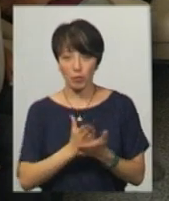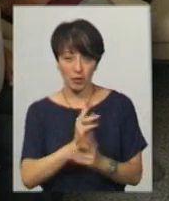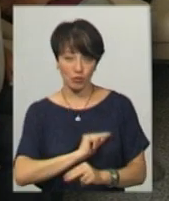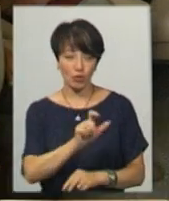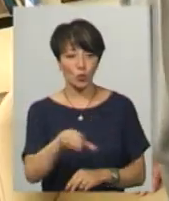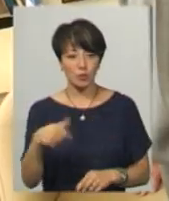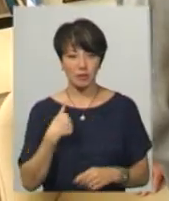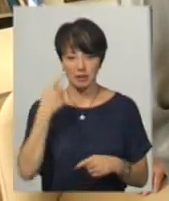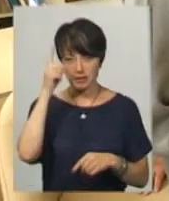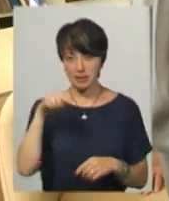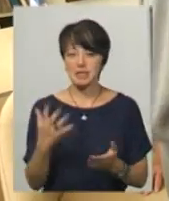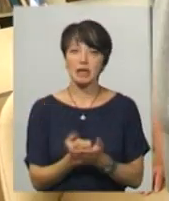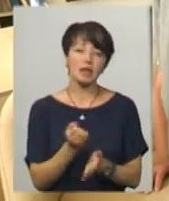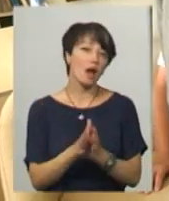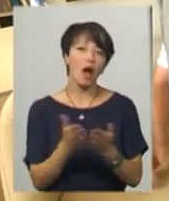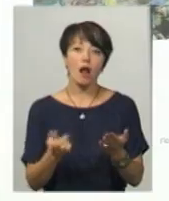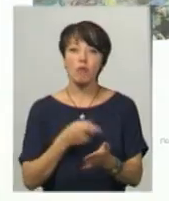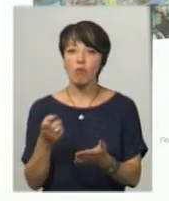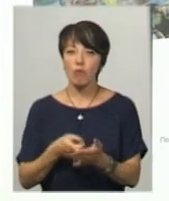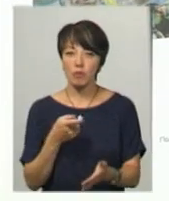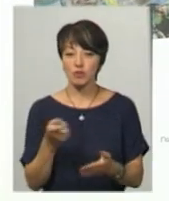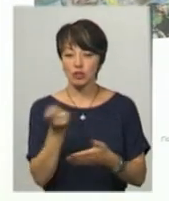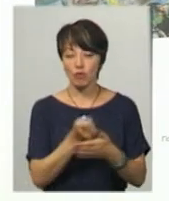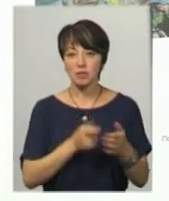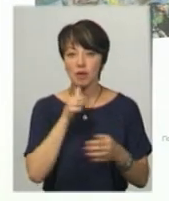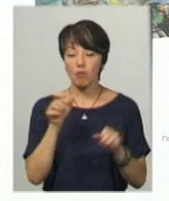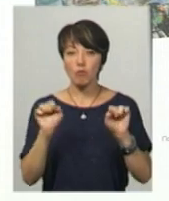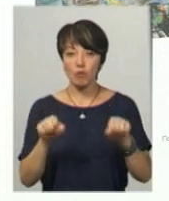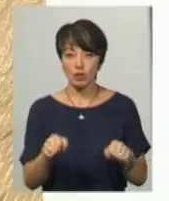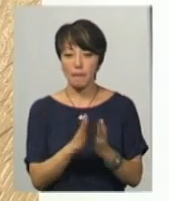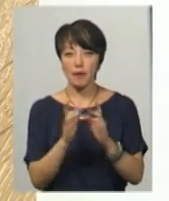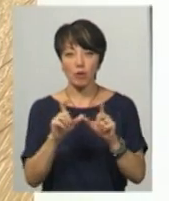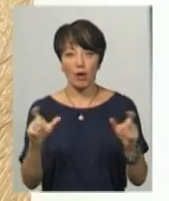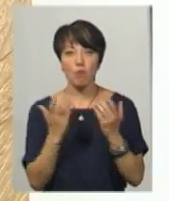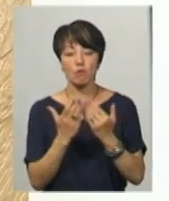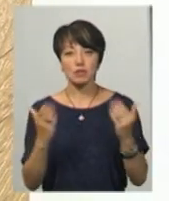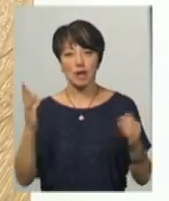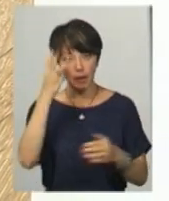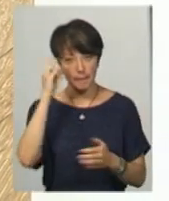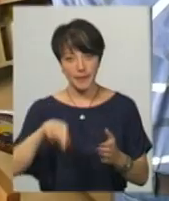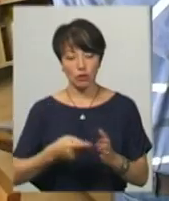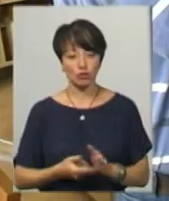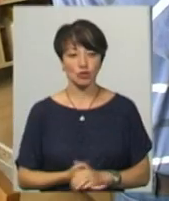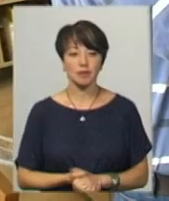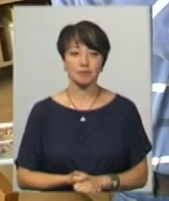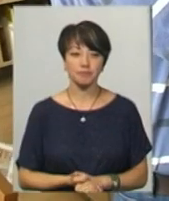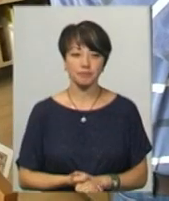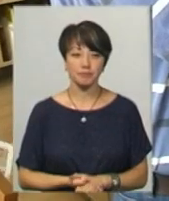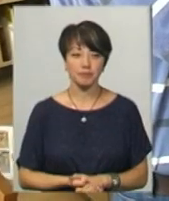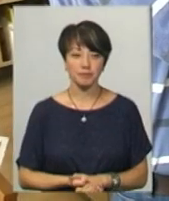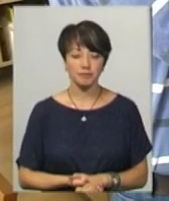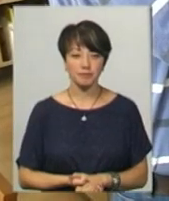Люди мене знають. Знайти альбом Сергій Гульшаній «Живопис, графіка» можна у бібліотеках та музеях Хмельниччини. Тетяна Ворожцова, Олександр